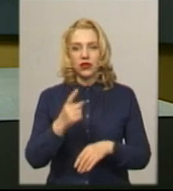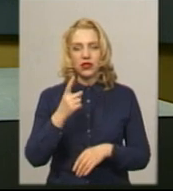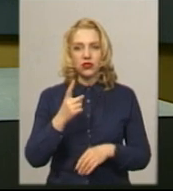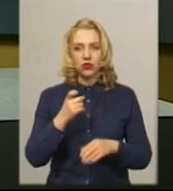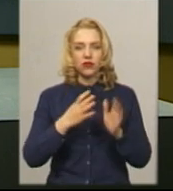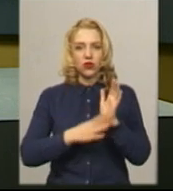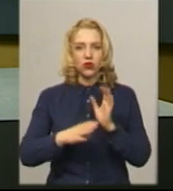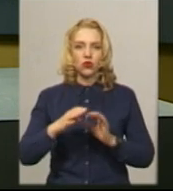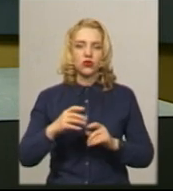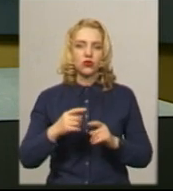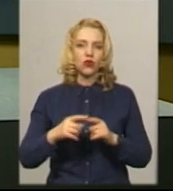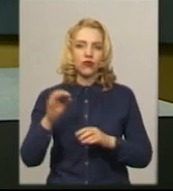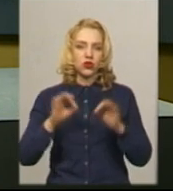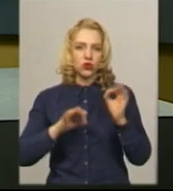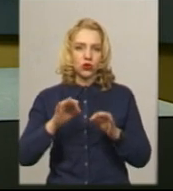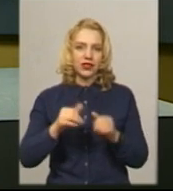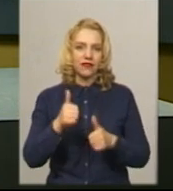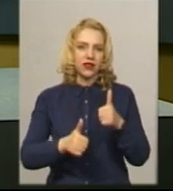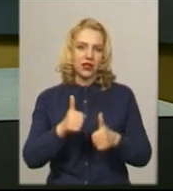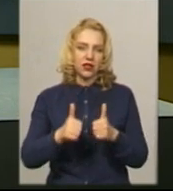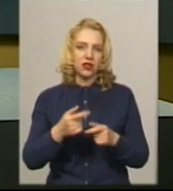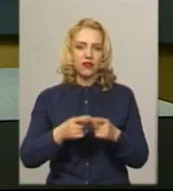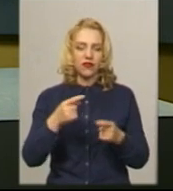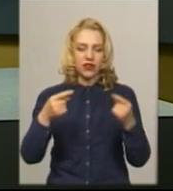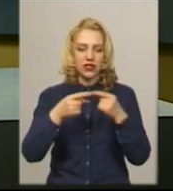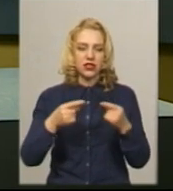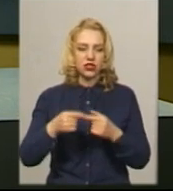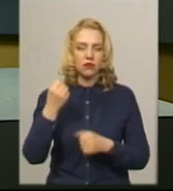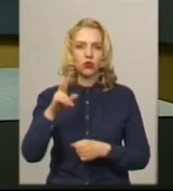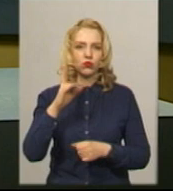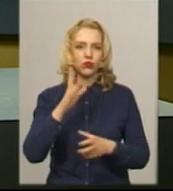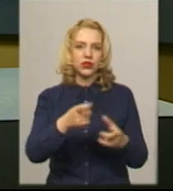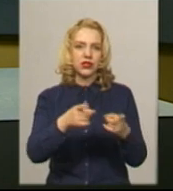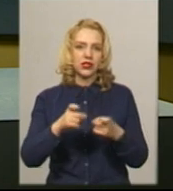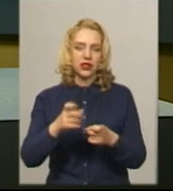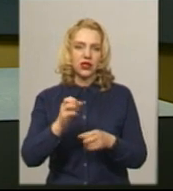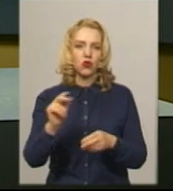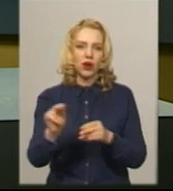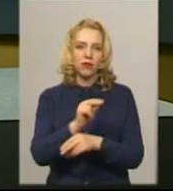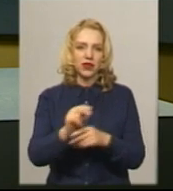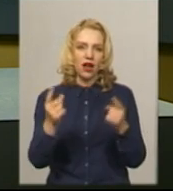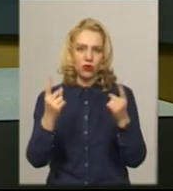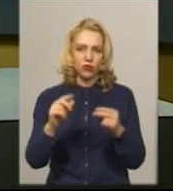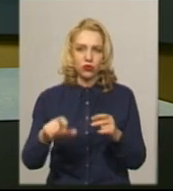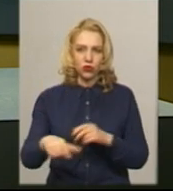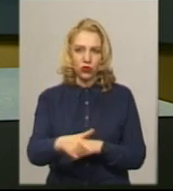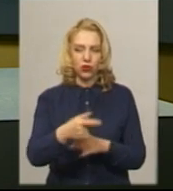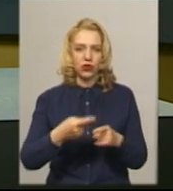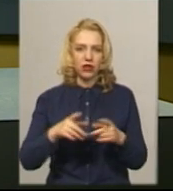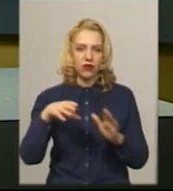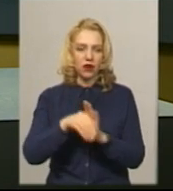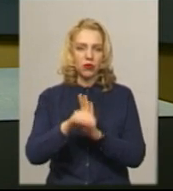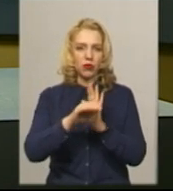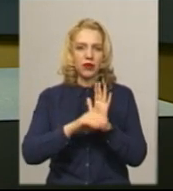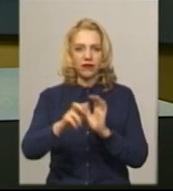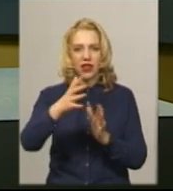тендерів та визначені переможці, які задіяні у будівництві та капітальному ремонті доріг на Хмельниччині в рамках програми Великого